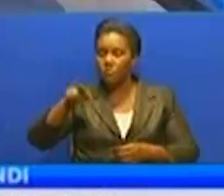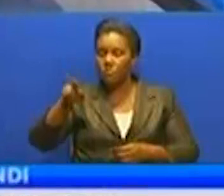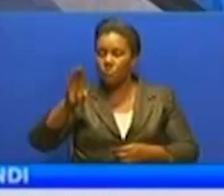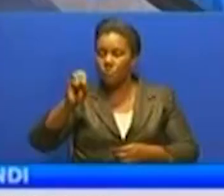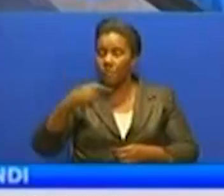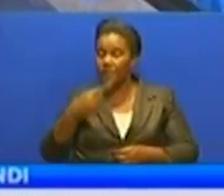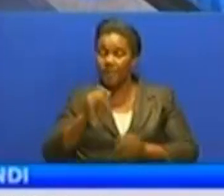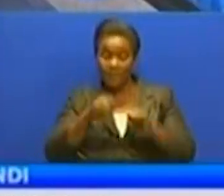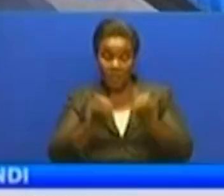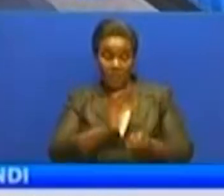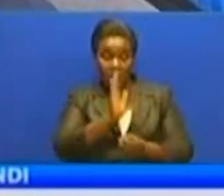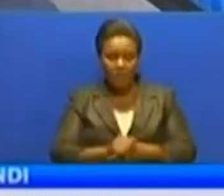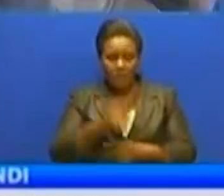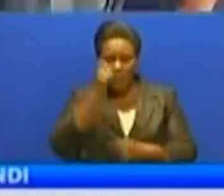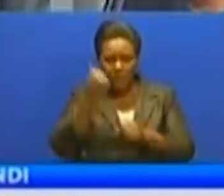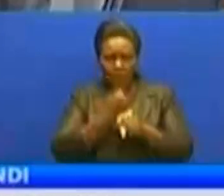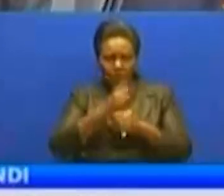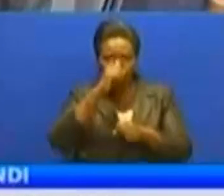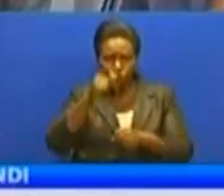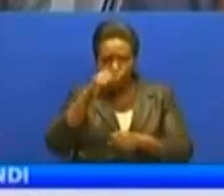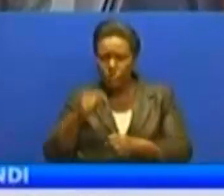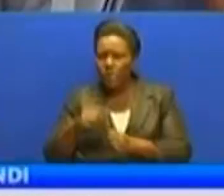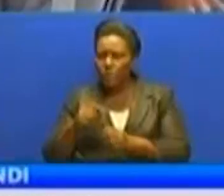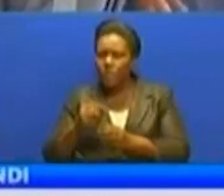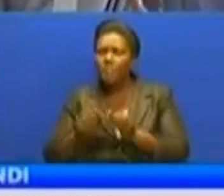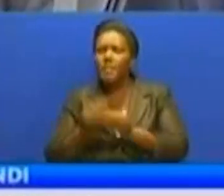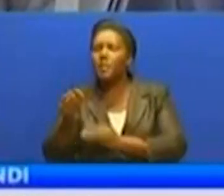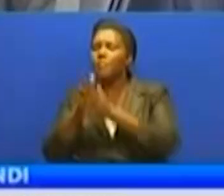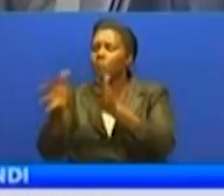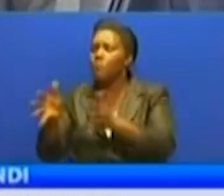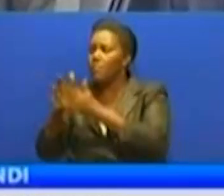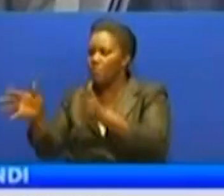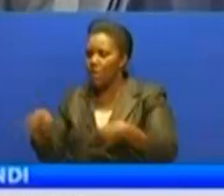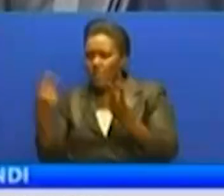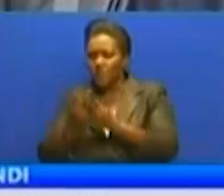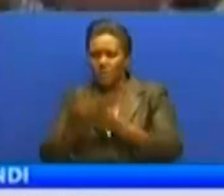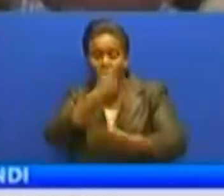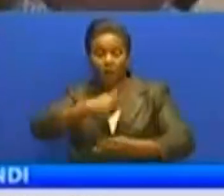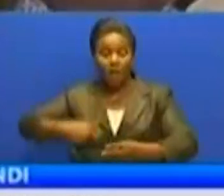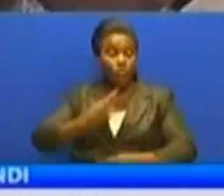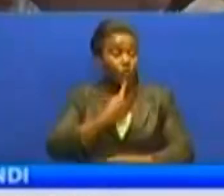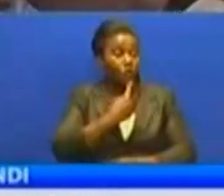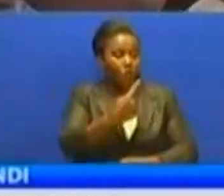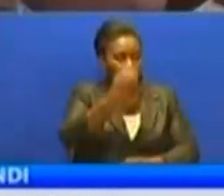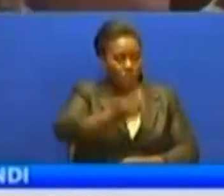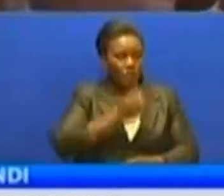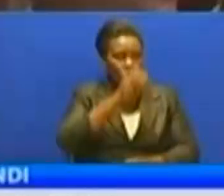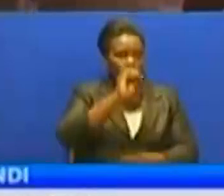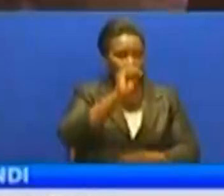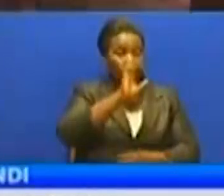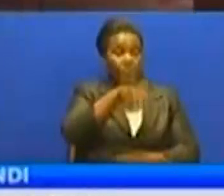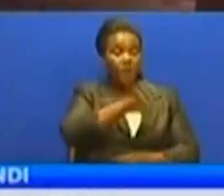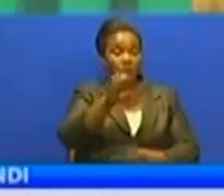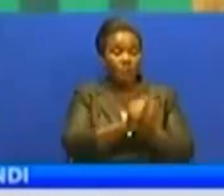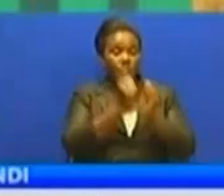takukuru imefanya uchunguzi kwenye tuhuma kubwa. Ikiwemo utikelezaji wa magizo ya raisi, Dr. John Magufuli. Haliwatua mwezi oktoba